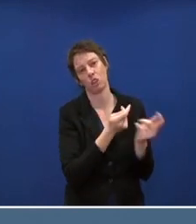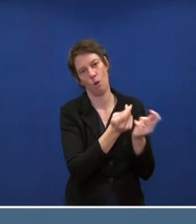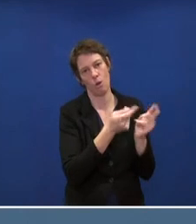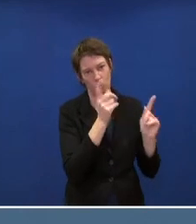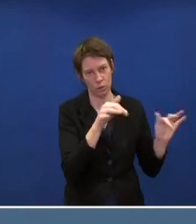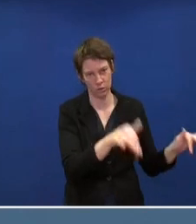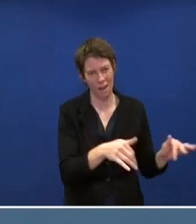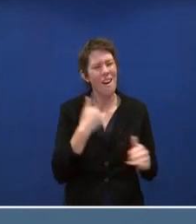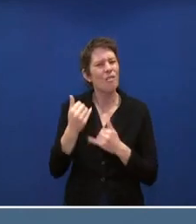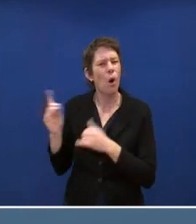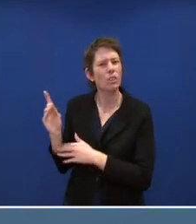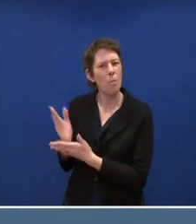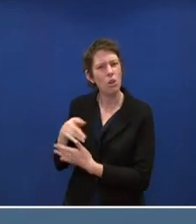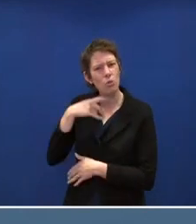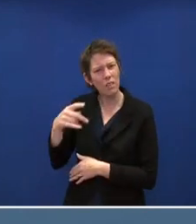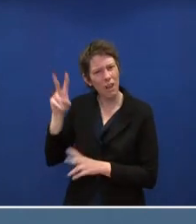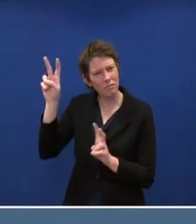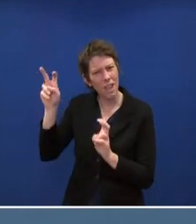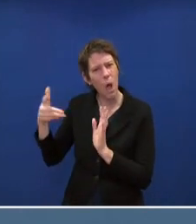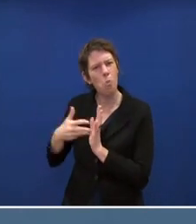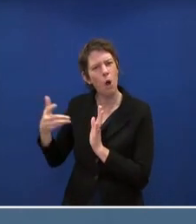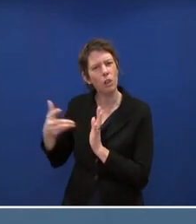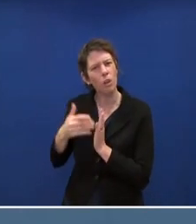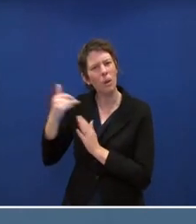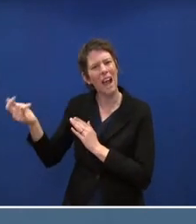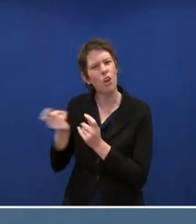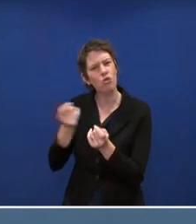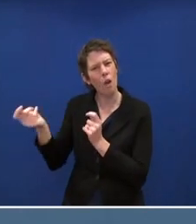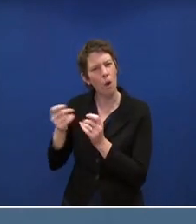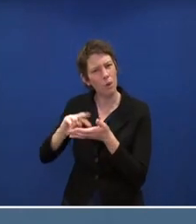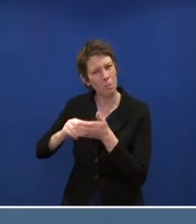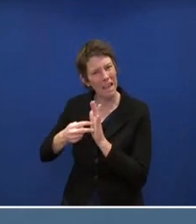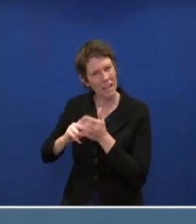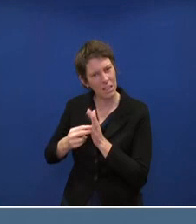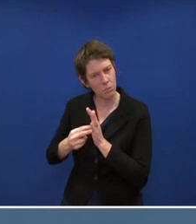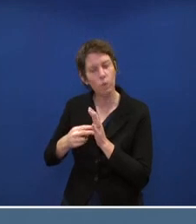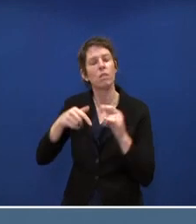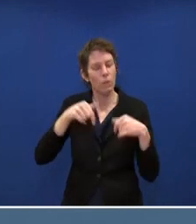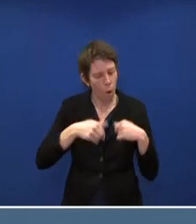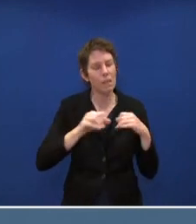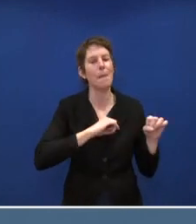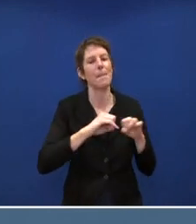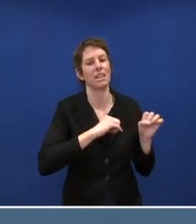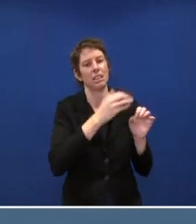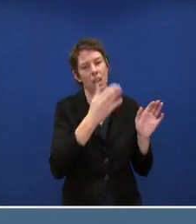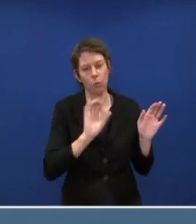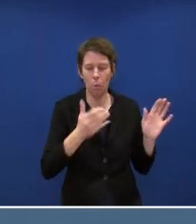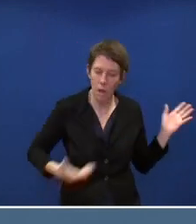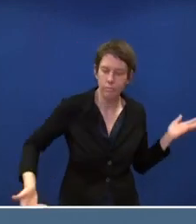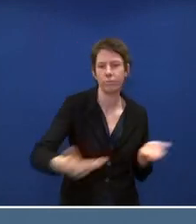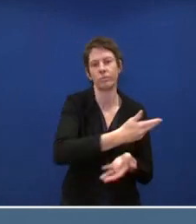Demmer hat es ja angesprochen, der sogenannte Monitoring- und Nachsteuerungsmechanismus. Über den haben sich heute die Ministerien noch mal alle zusammen